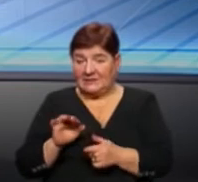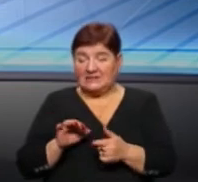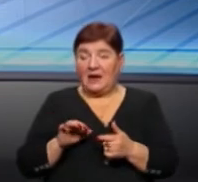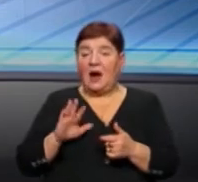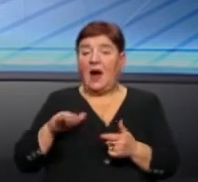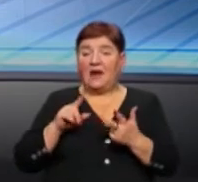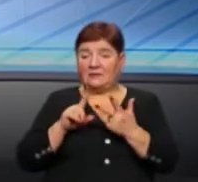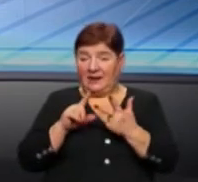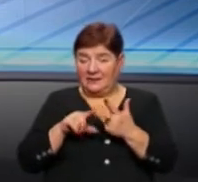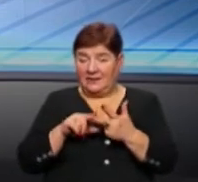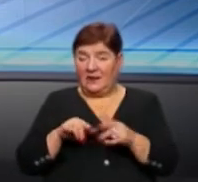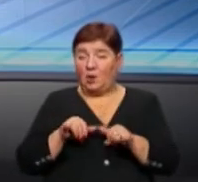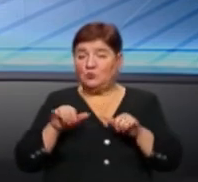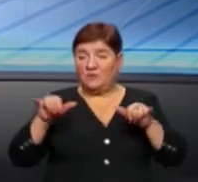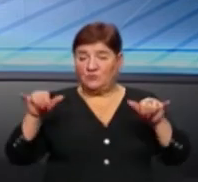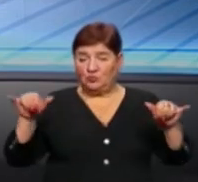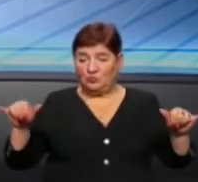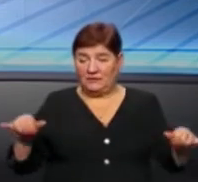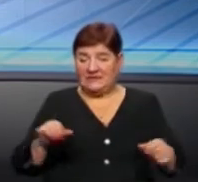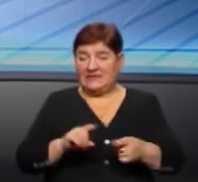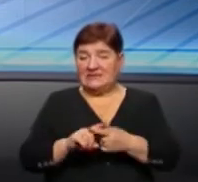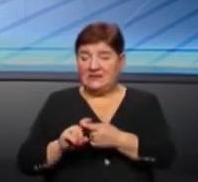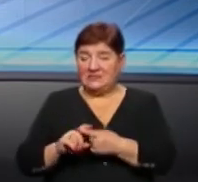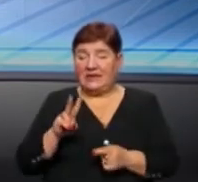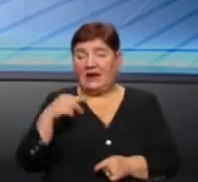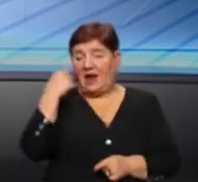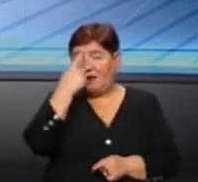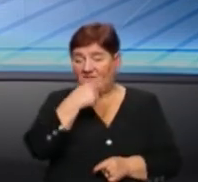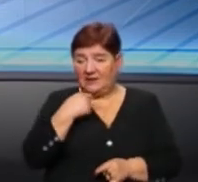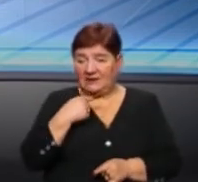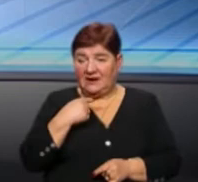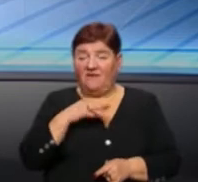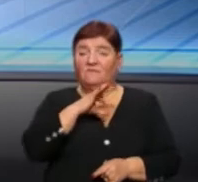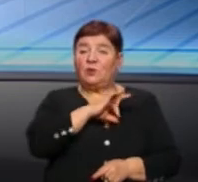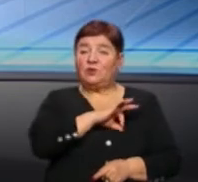вже розповсюджуючи її, незалежно від того, який це вид, використовується